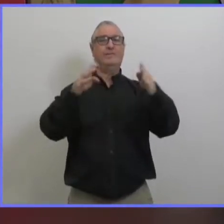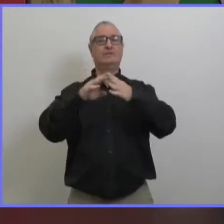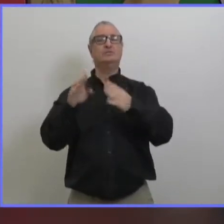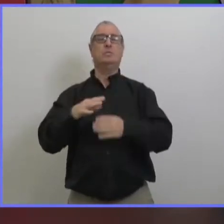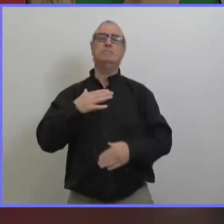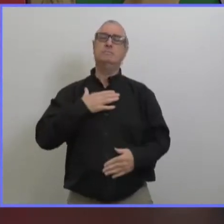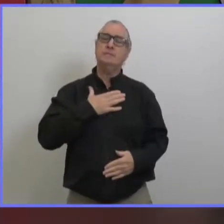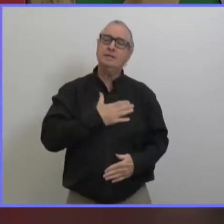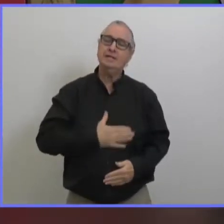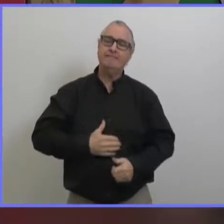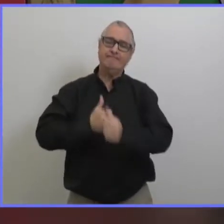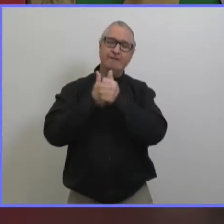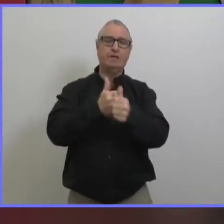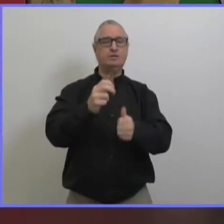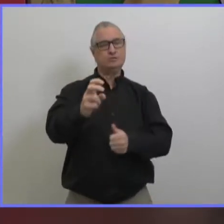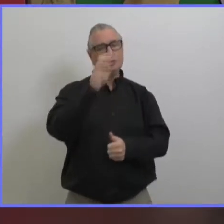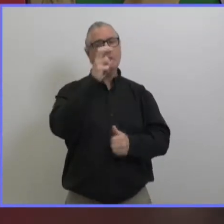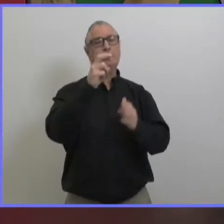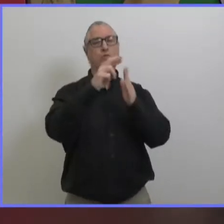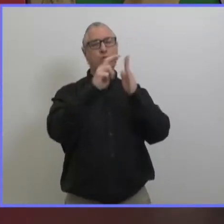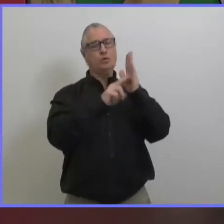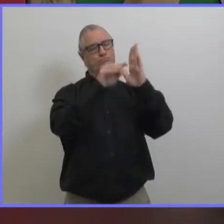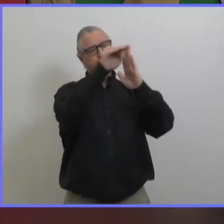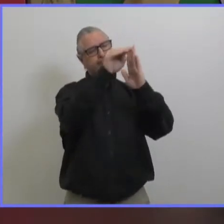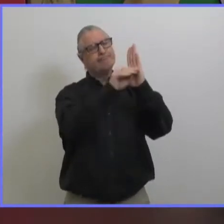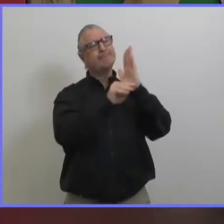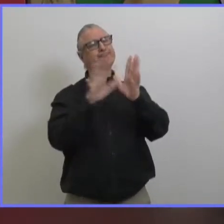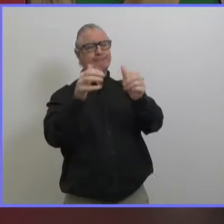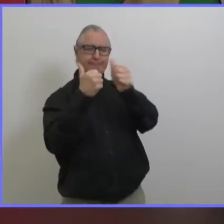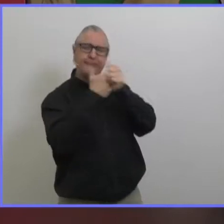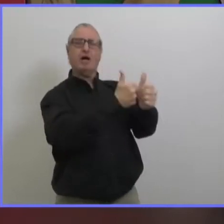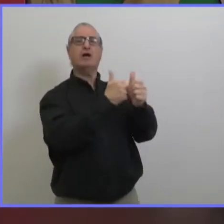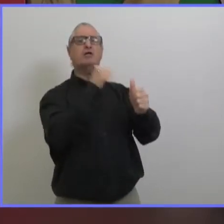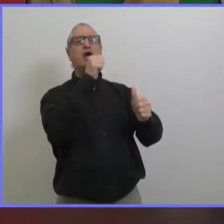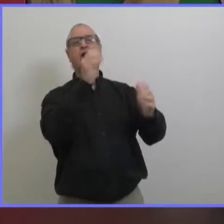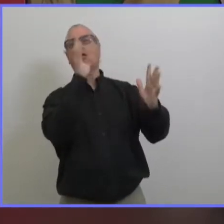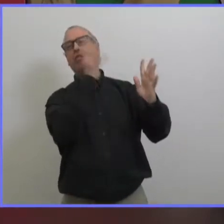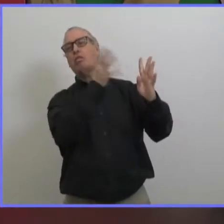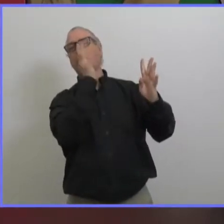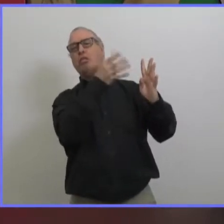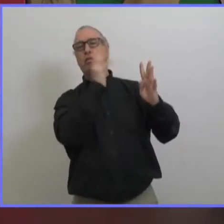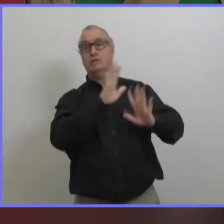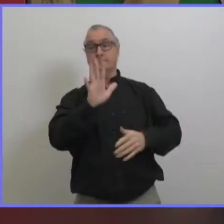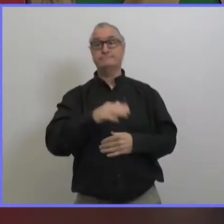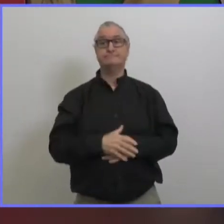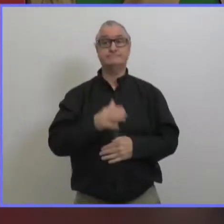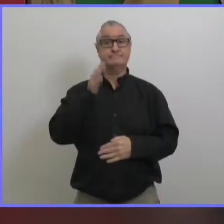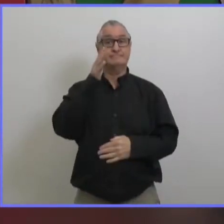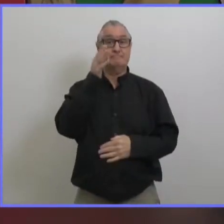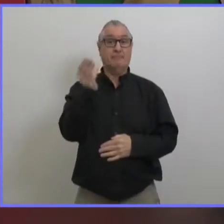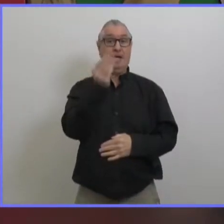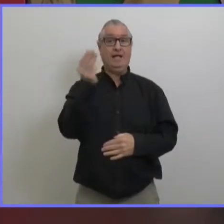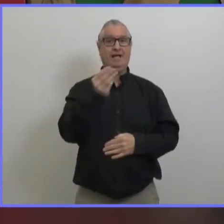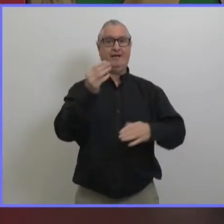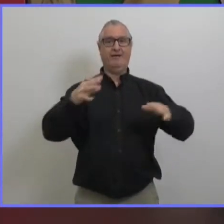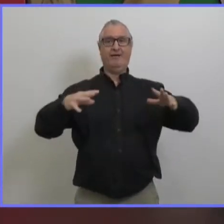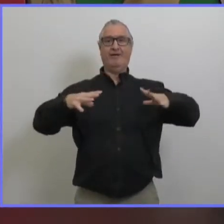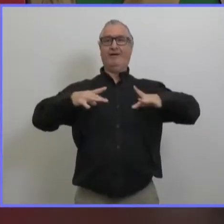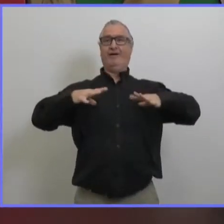de restrictions quelques petits détails au sujet de la longue fin de semaine nous avons la journée louerielle lundi